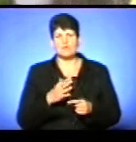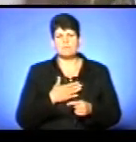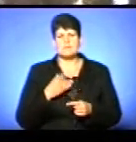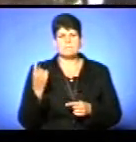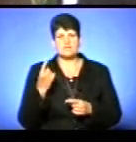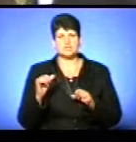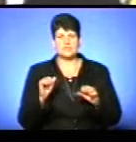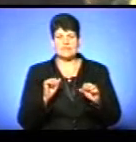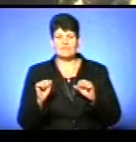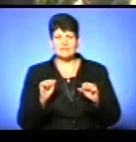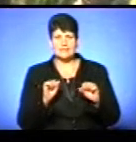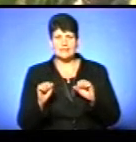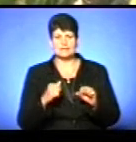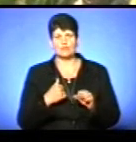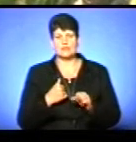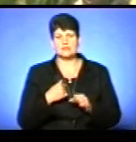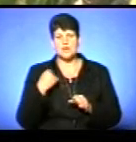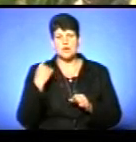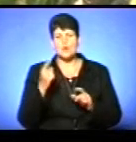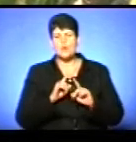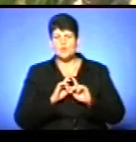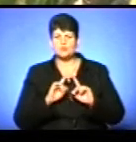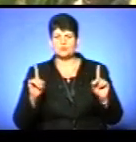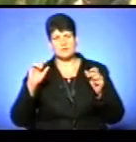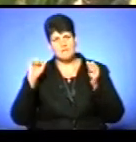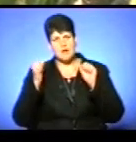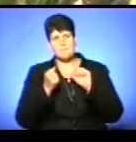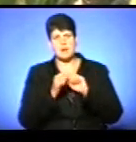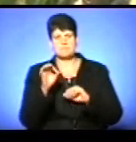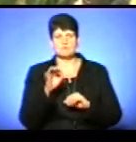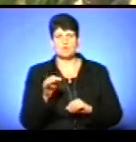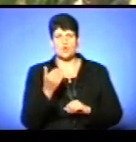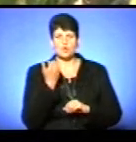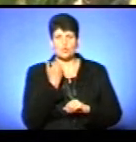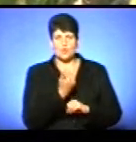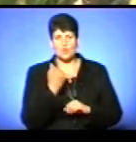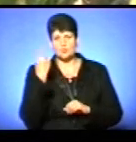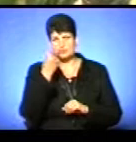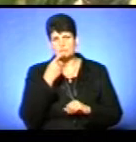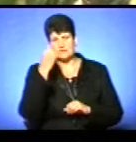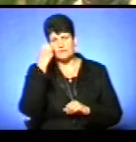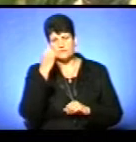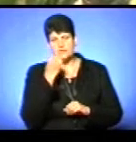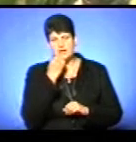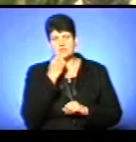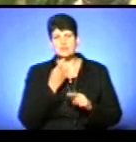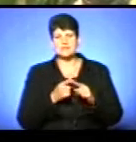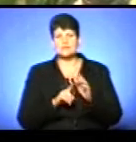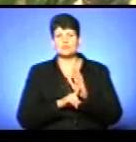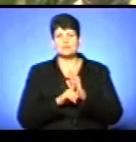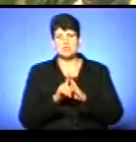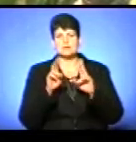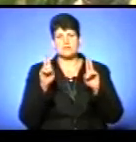і в мене завжди буде особлива пам'ять про нього, особлива вдячність. Це Ази, правила